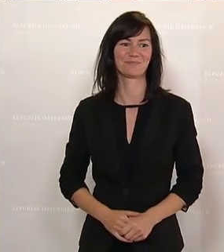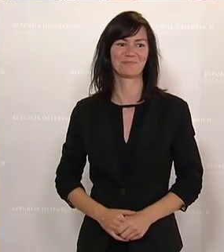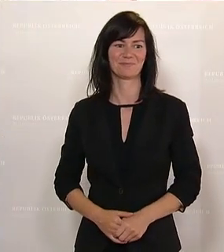befinden.